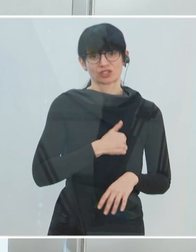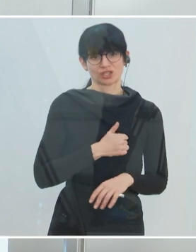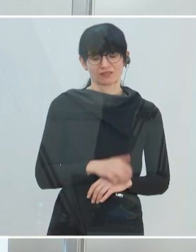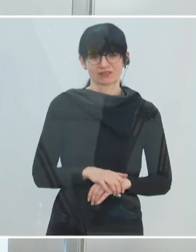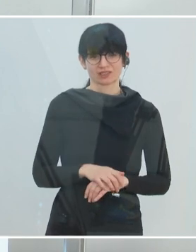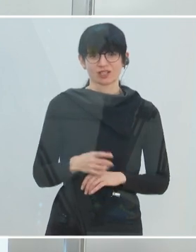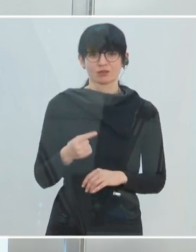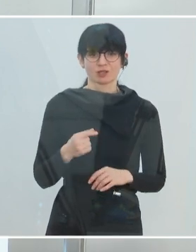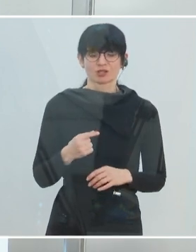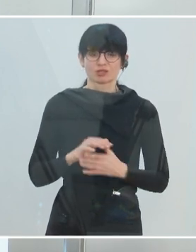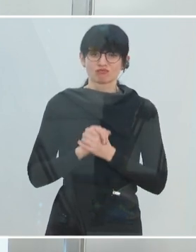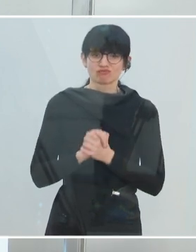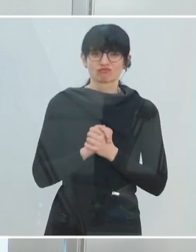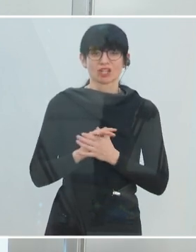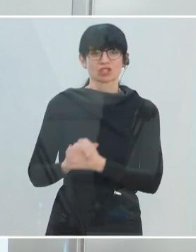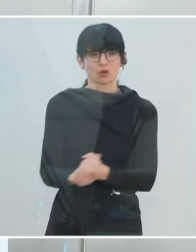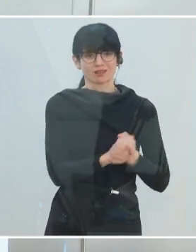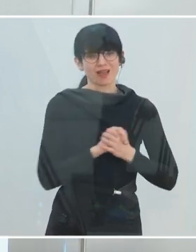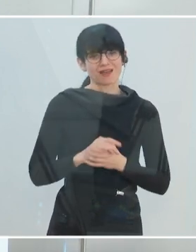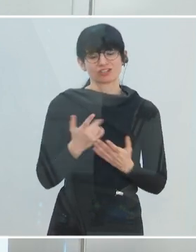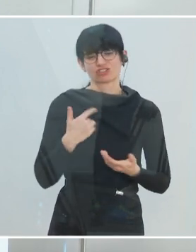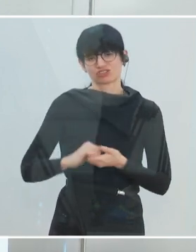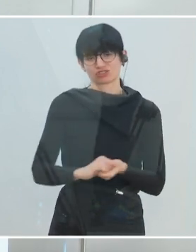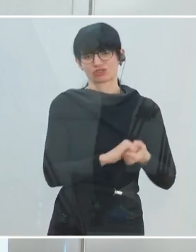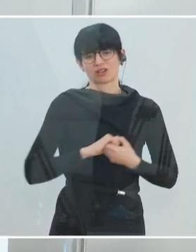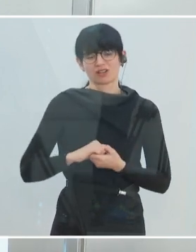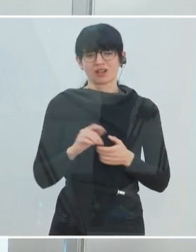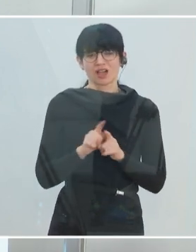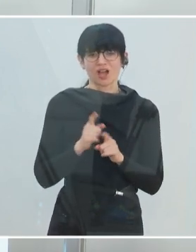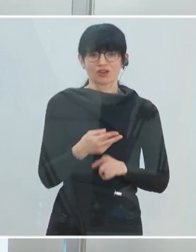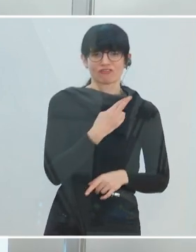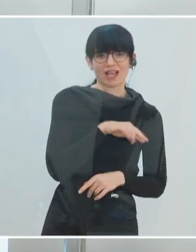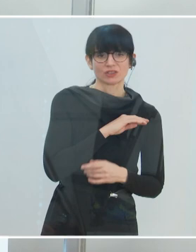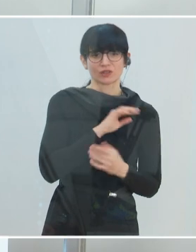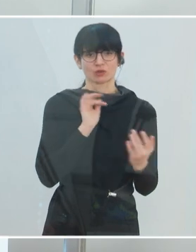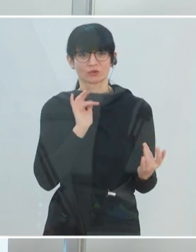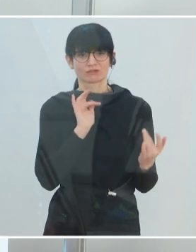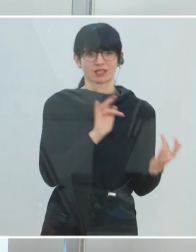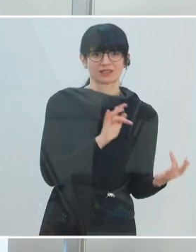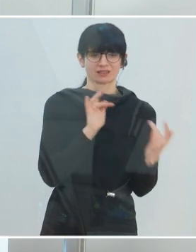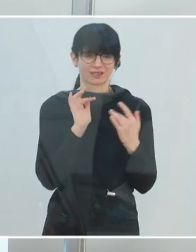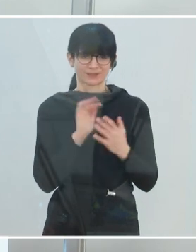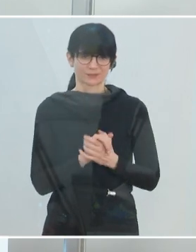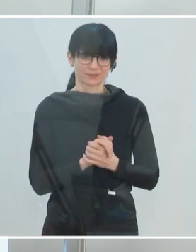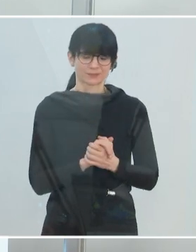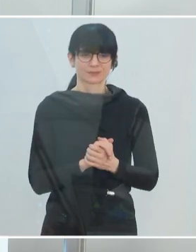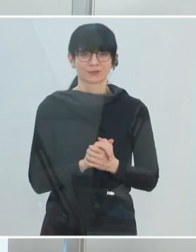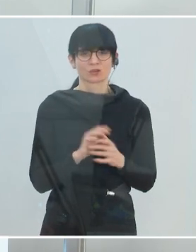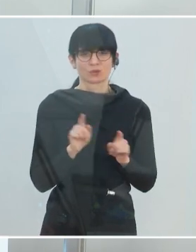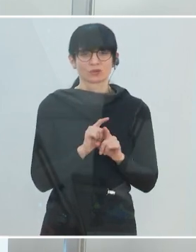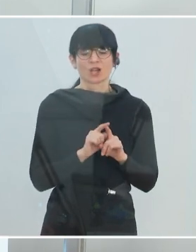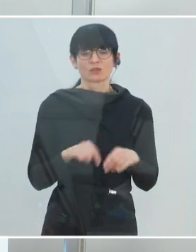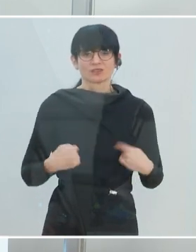Zusammenhalt, durch Solidarität, durch Verantwortung füreinander. Und dann geht es uns auch bei diversen